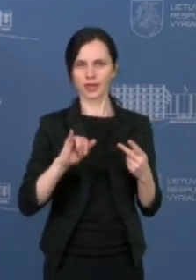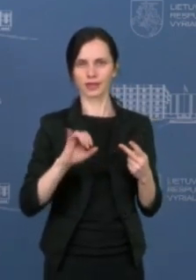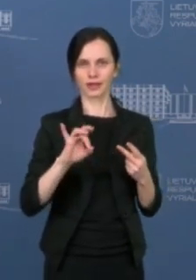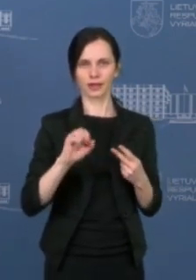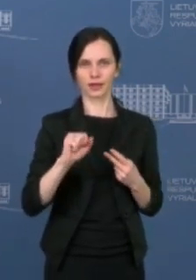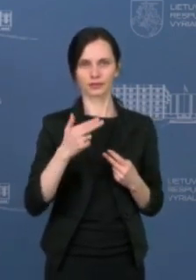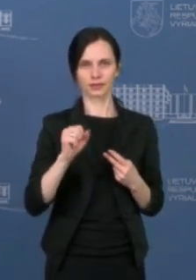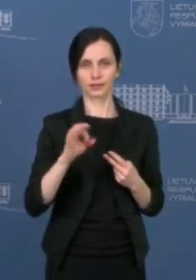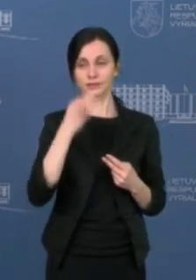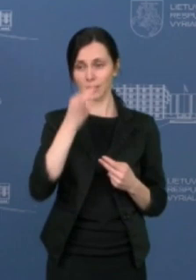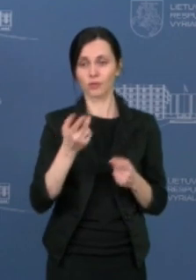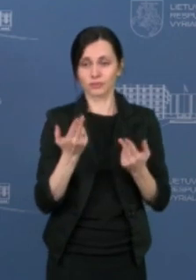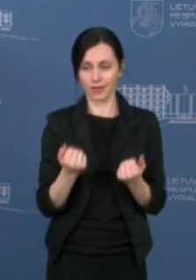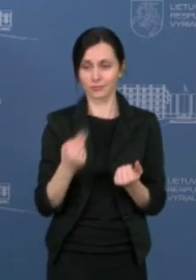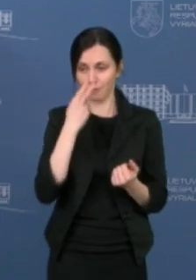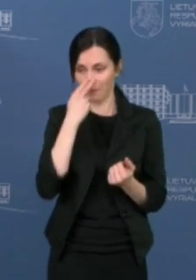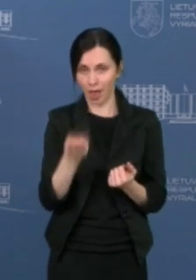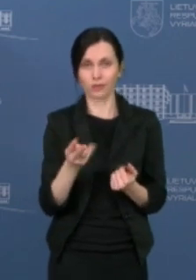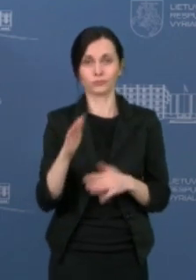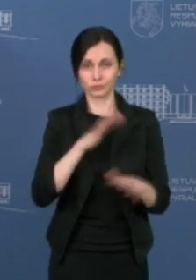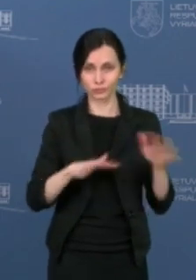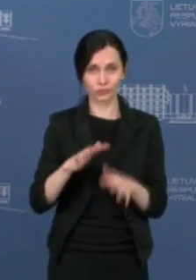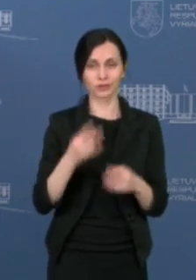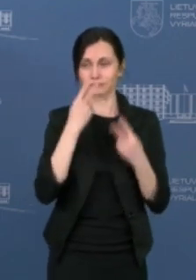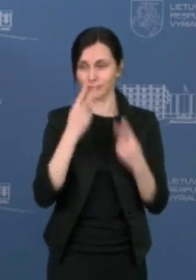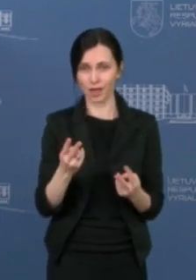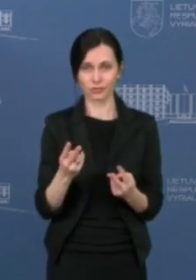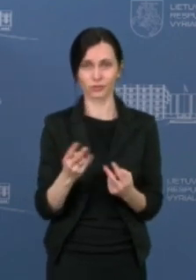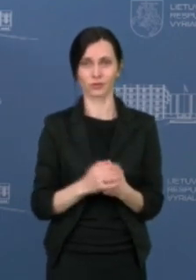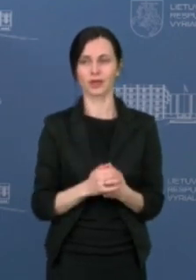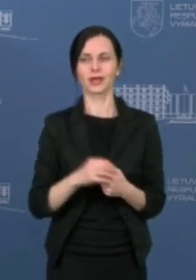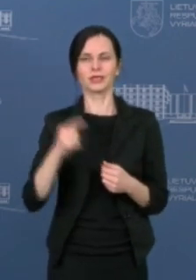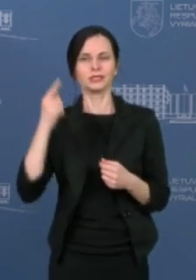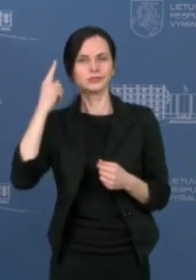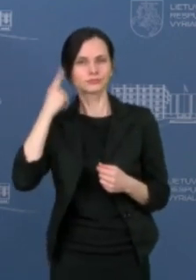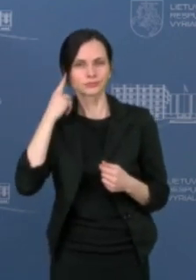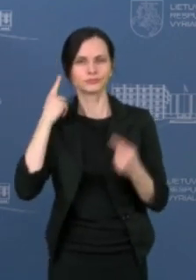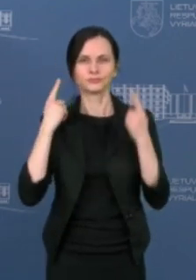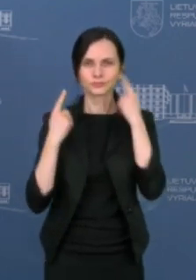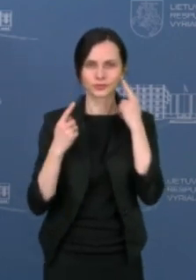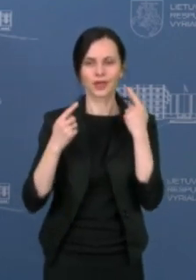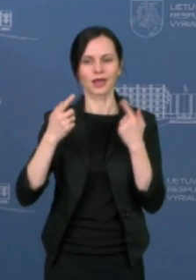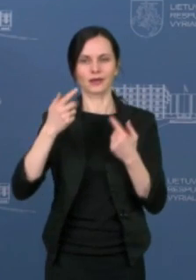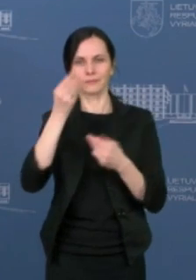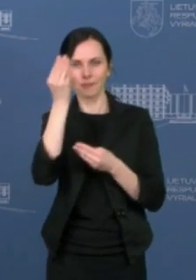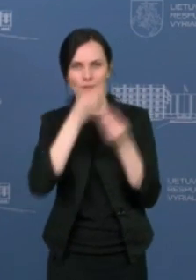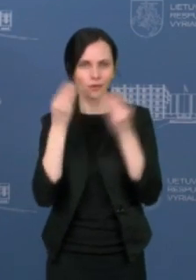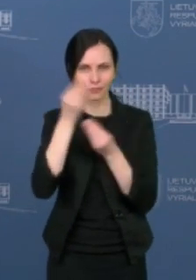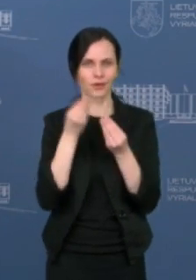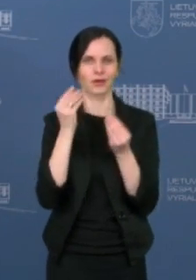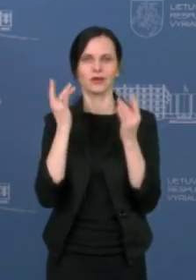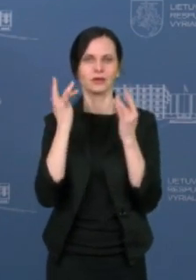nebijoti tai, ką matome. Ir buvo ženklų, jog dalis paslaugų sektoriaus